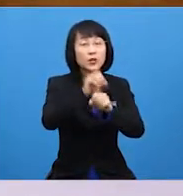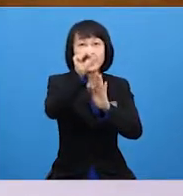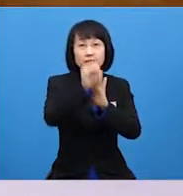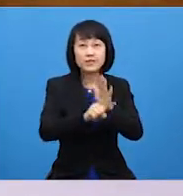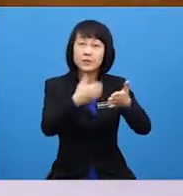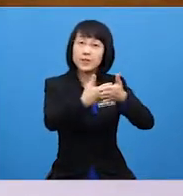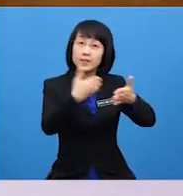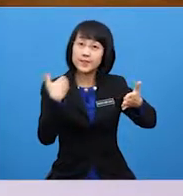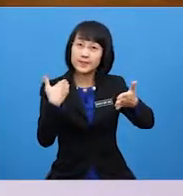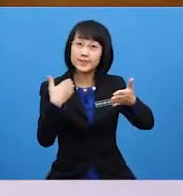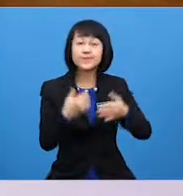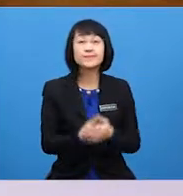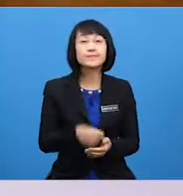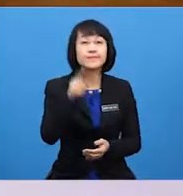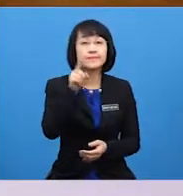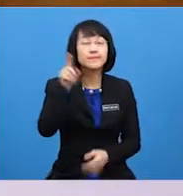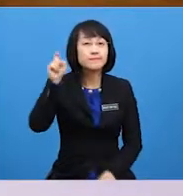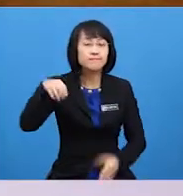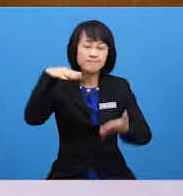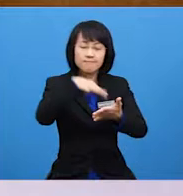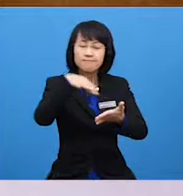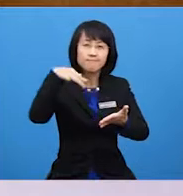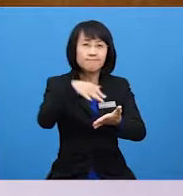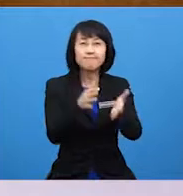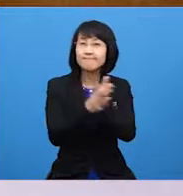before that, you have to study hard